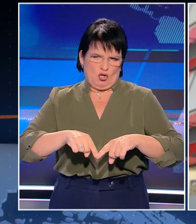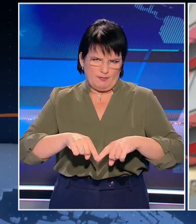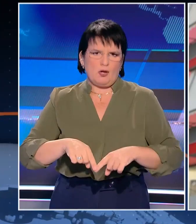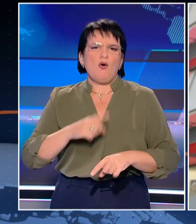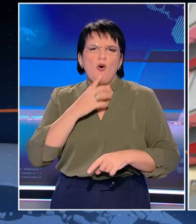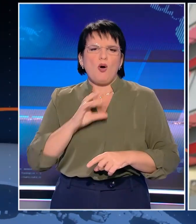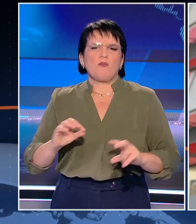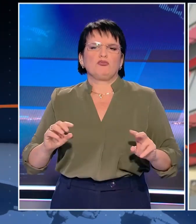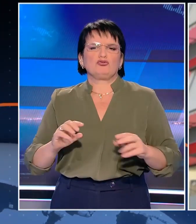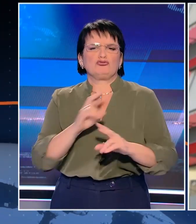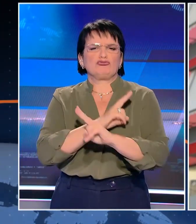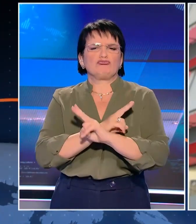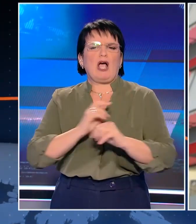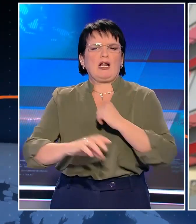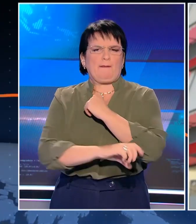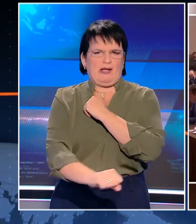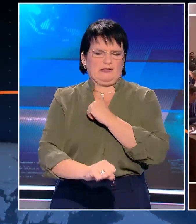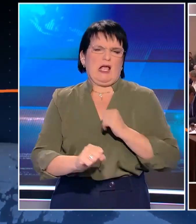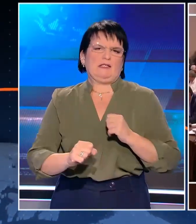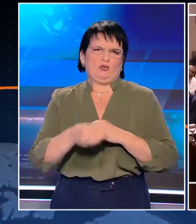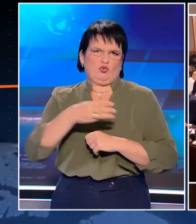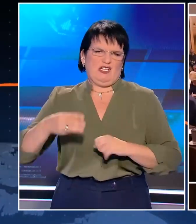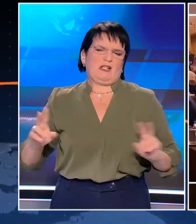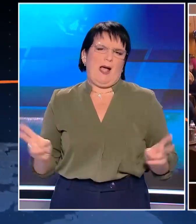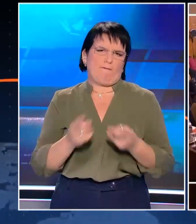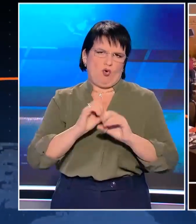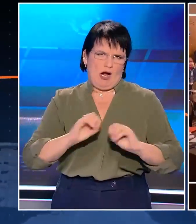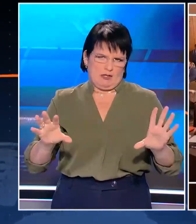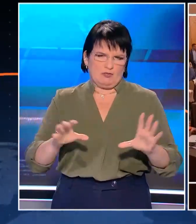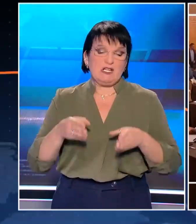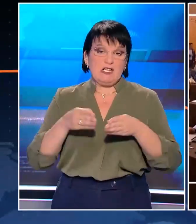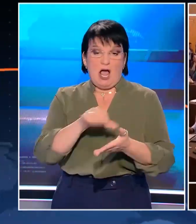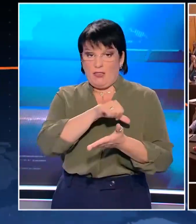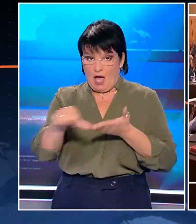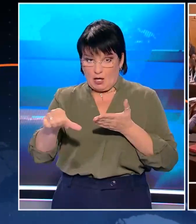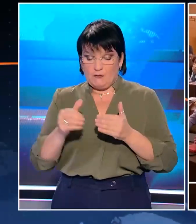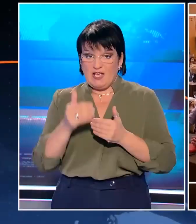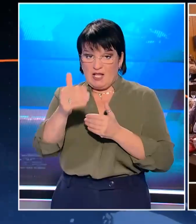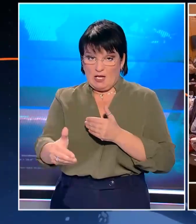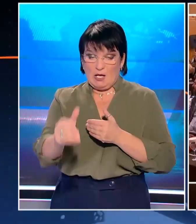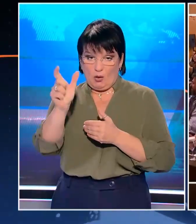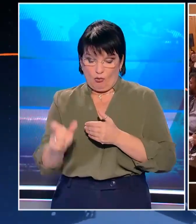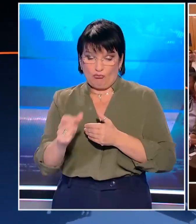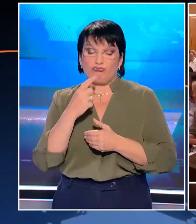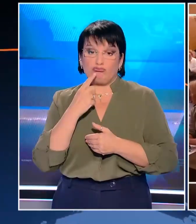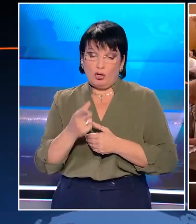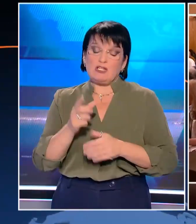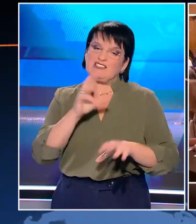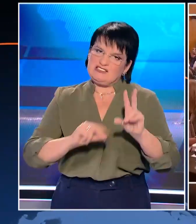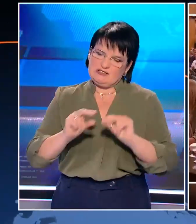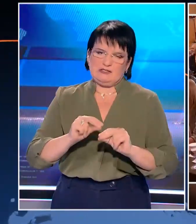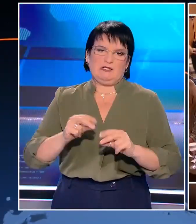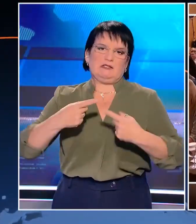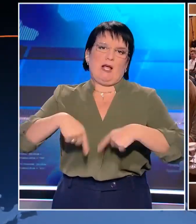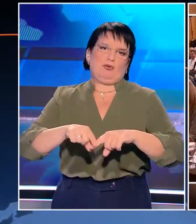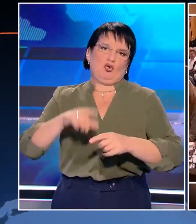όπως αποκάλυψε ο αναπληρωτής γραμματέας του ΣΥΡΙΖΑ. Αν στην εισήγηση υπάρχει διαγραφή ή αναστολή ιδιότητας, τότε θα συζητηθεί στην